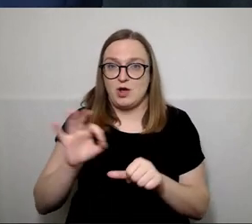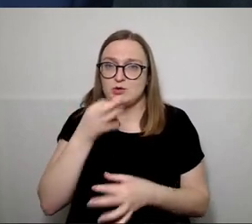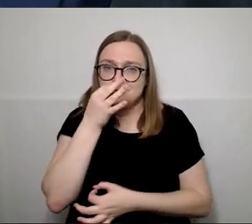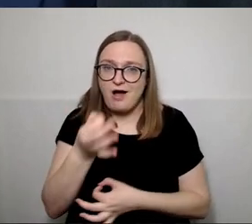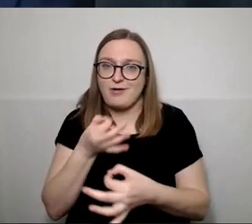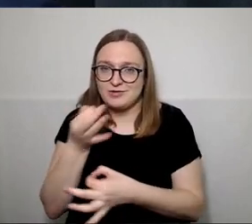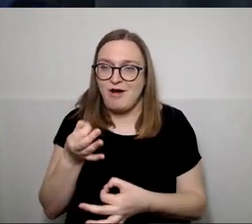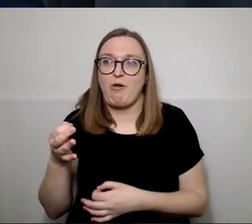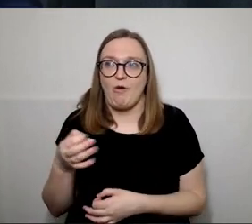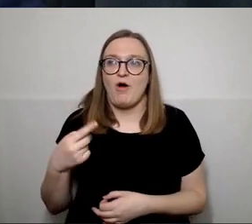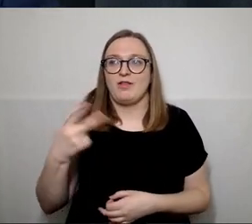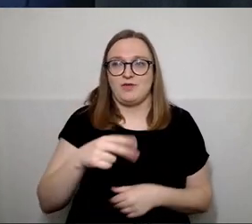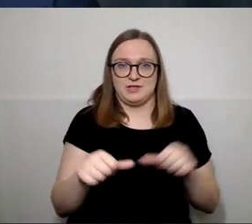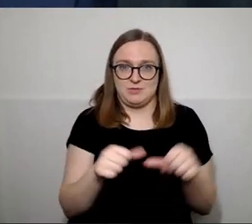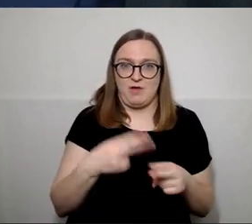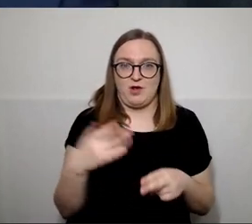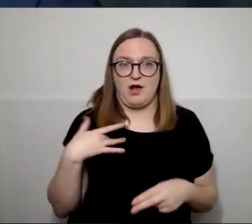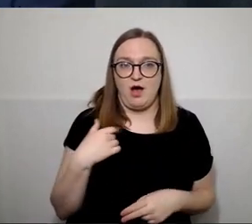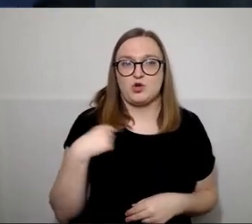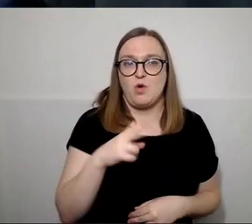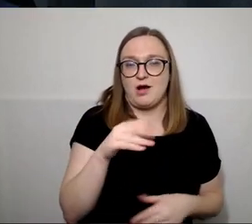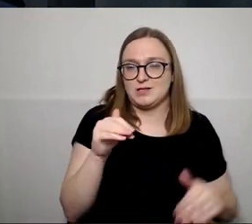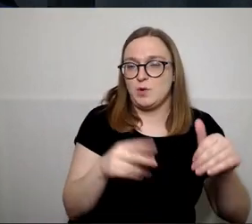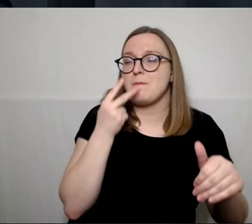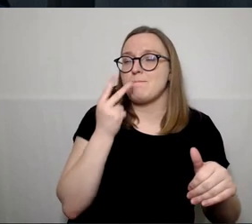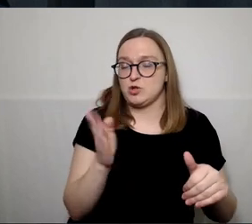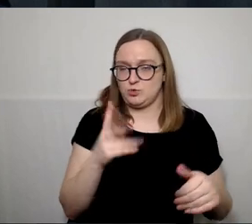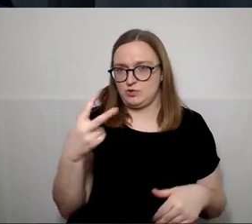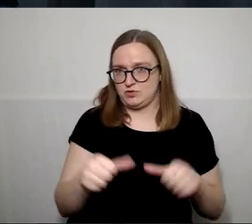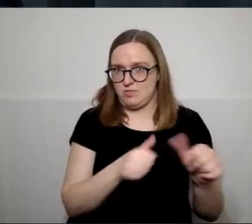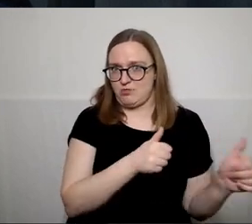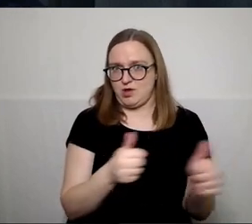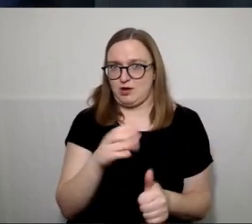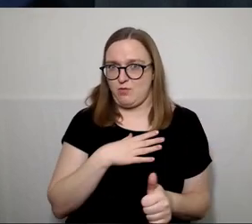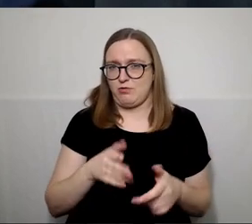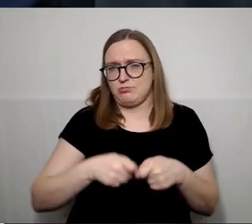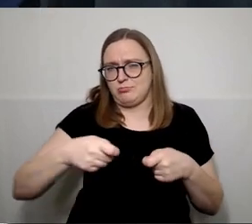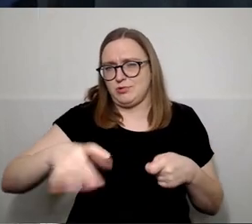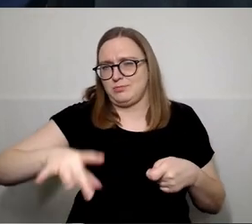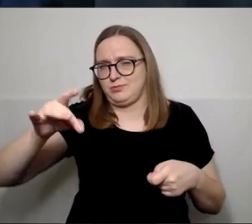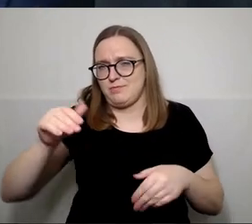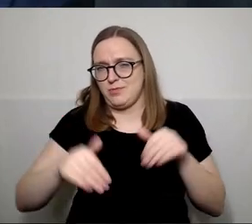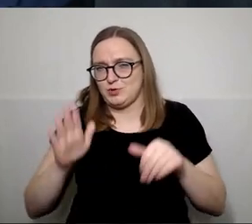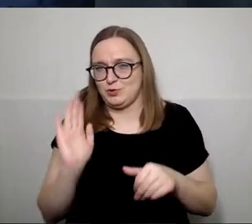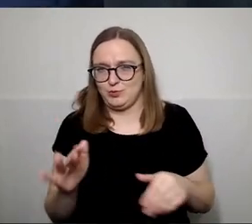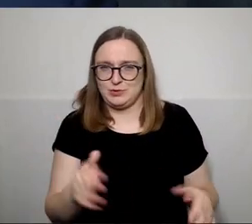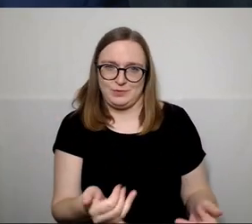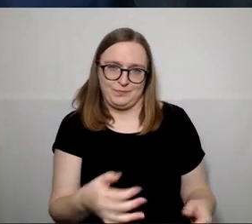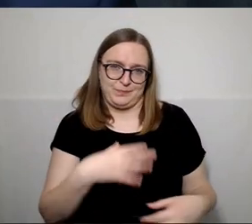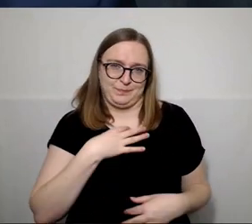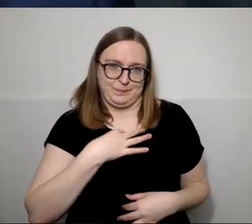manau, rinkėjai iš tikrųjų atkreips dėmesį ir dar prates, leis sudarys galimybę,